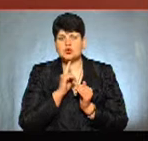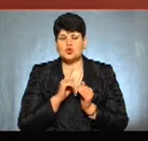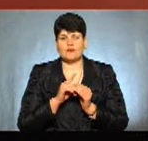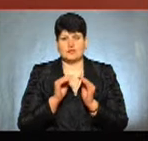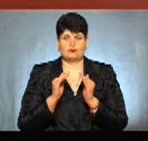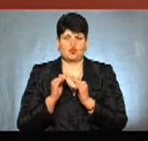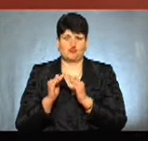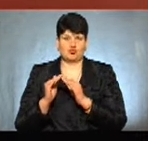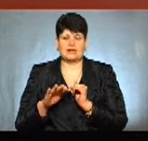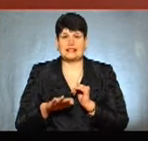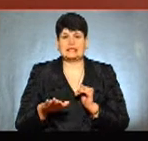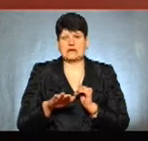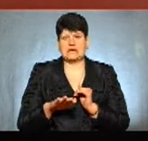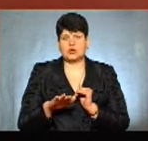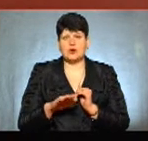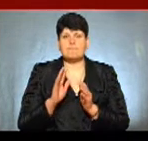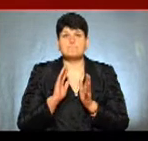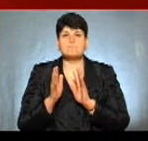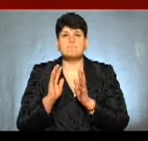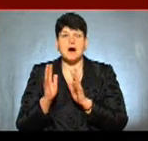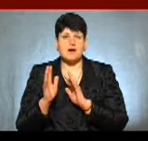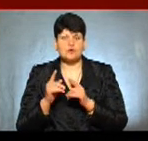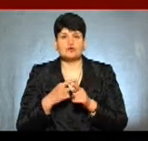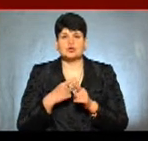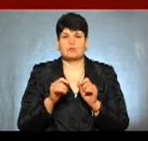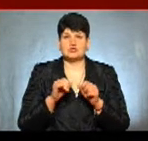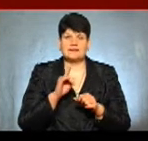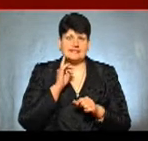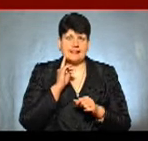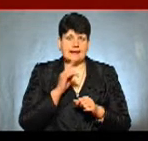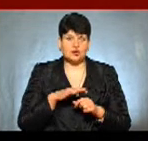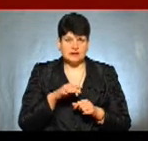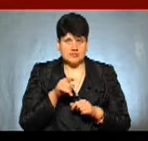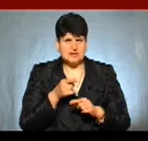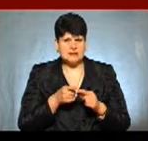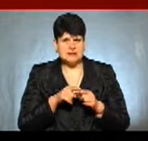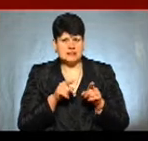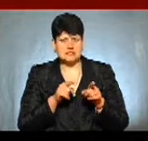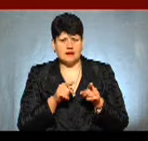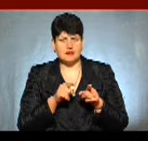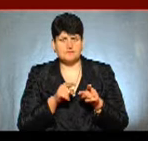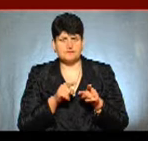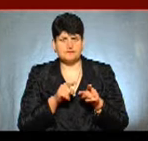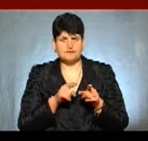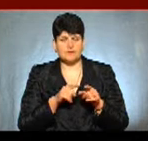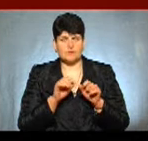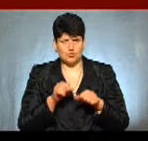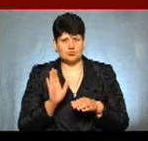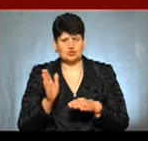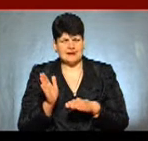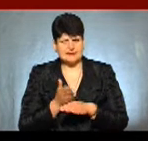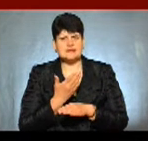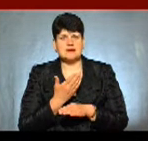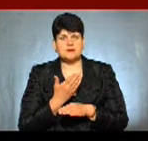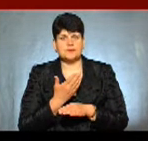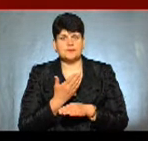на території парку, чи, можливо, зеленої території. Скажіть, будь ласка, чи підлягають вони знесені, скажімо так, тому